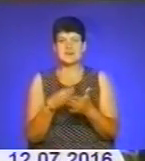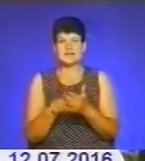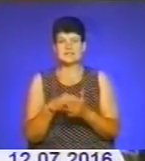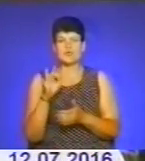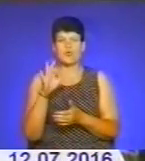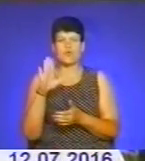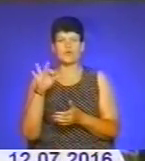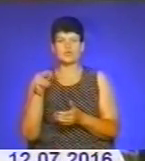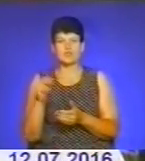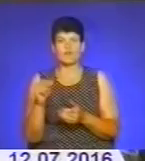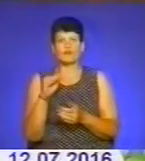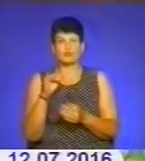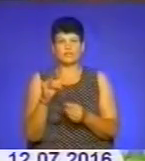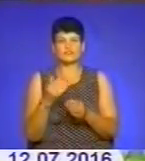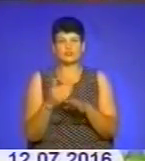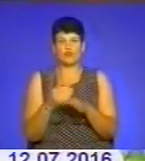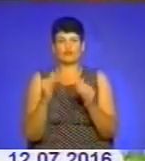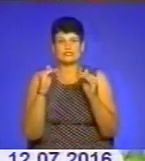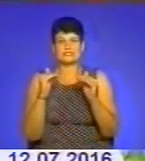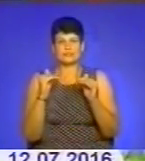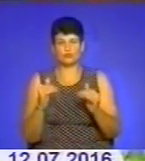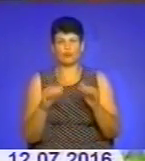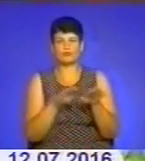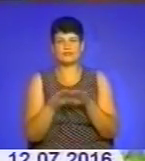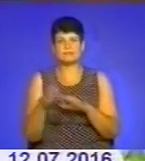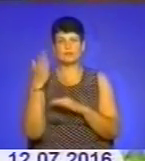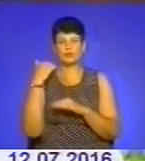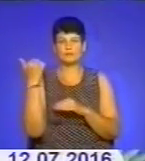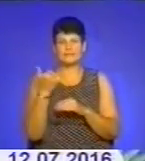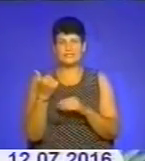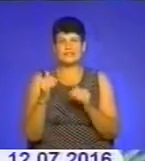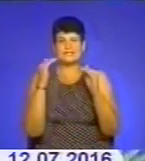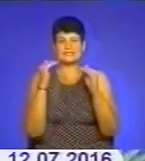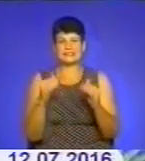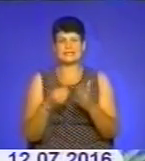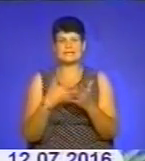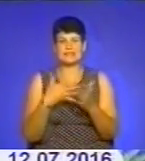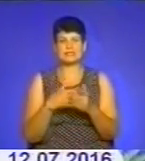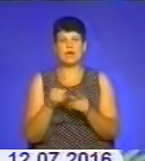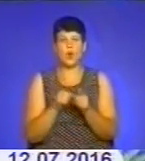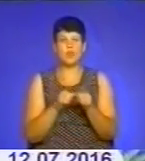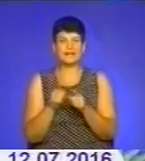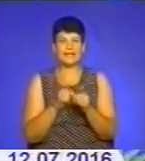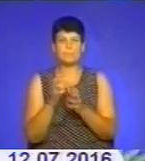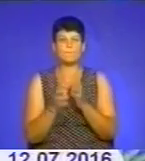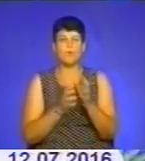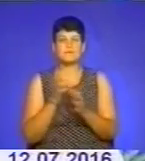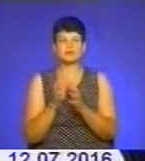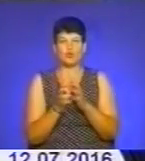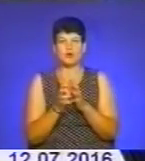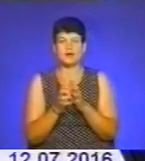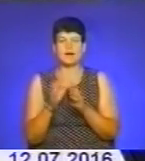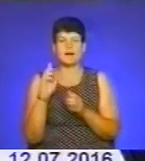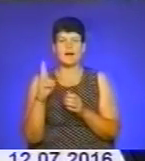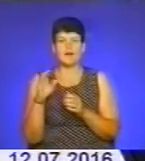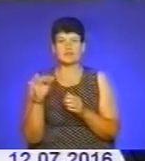фруктів частково знижується. У порівнянні із минулим тижнем знизилася ціна на огірки, помідори, абрикоси та кавуни. Проте попит, який виник